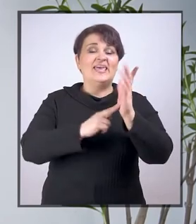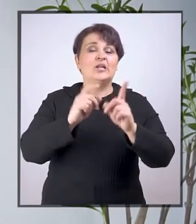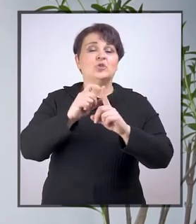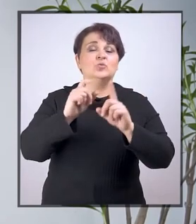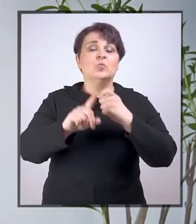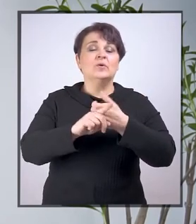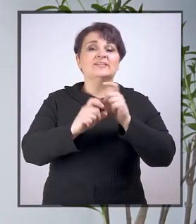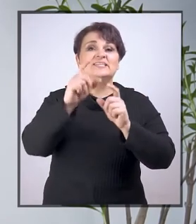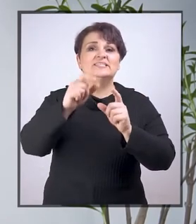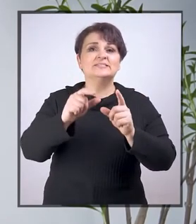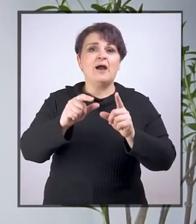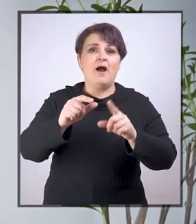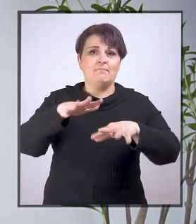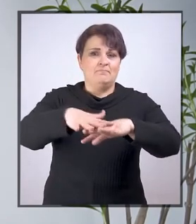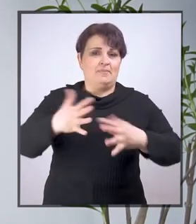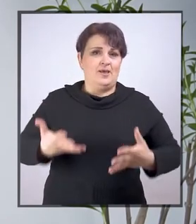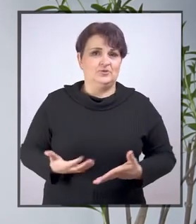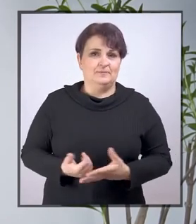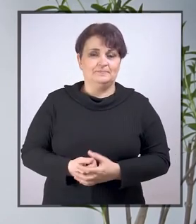indukcijska petlja.